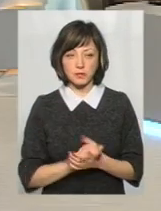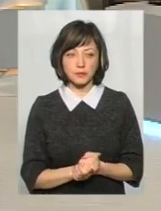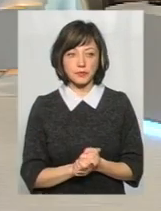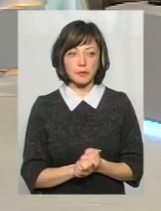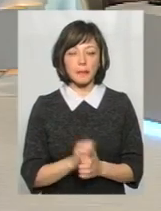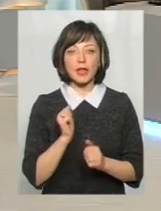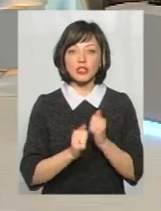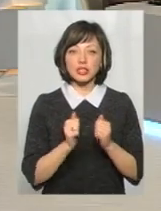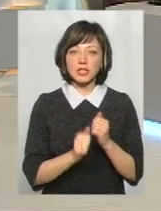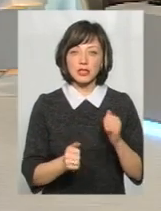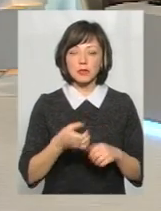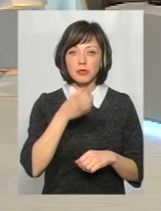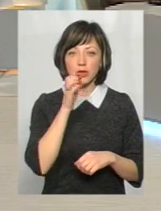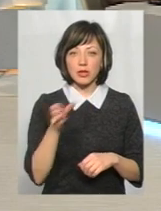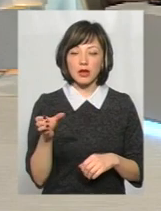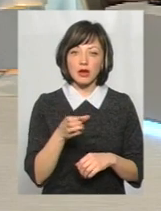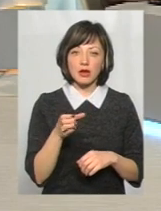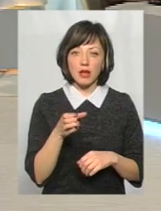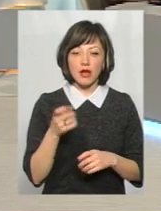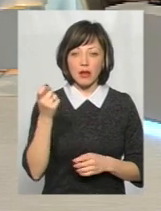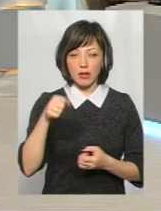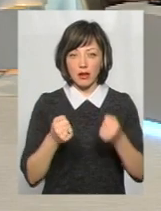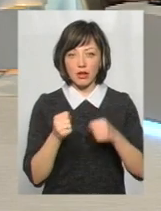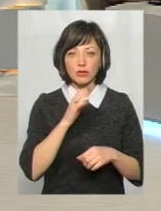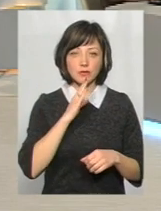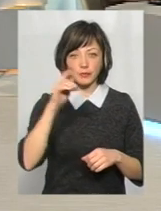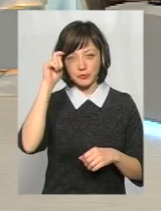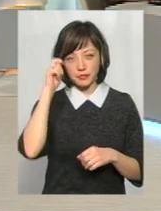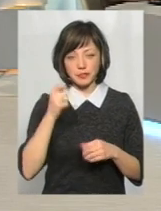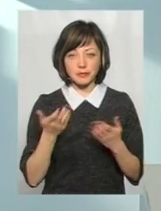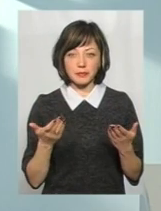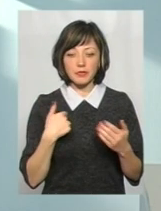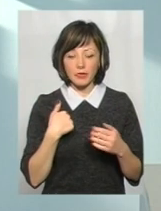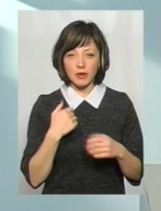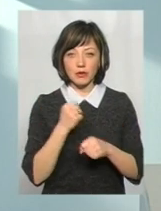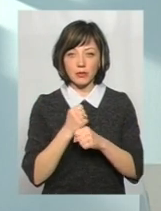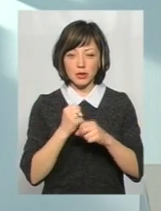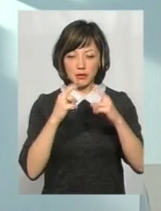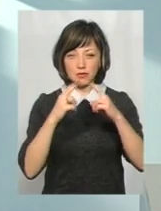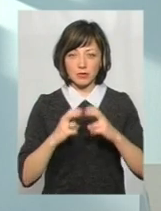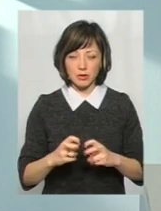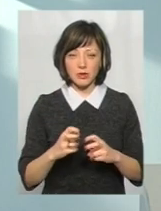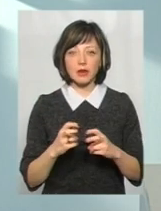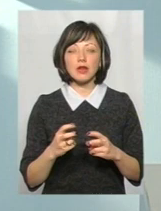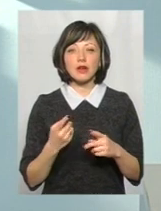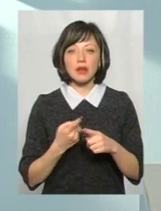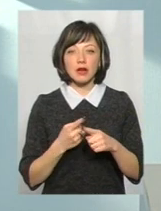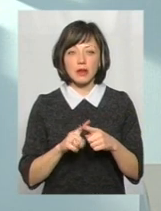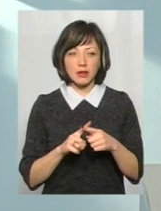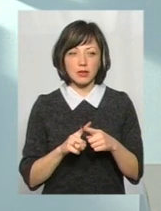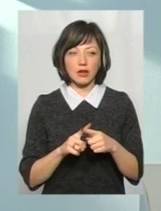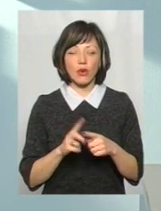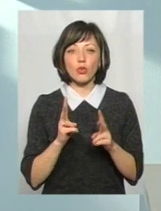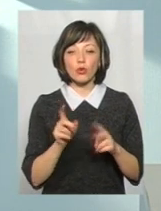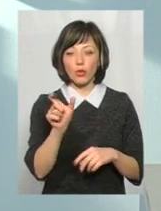частіше зловживають спиртним закермом чоловіки чи жінки? Ми не так давно робили портрет типового порушника, саме водія, який керує з ознаками